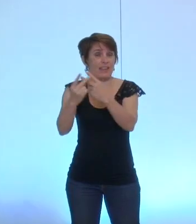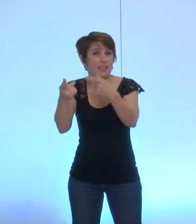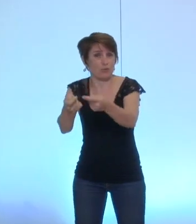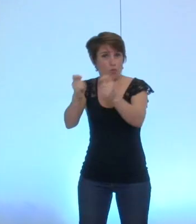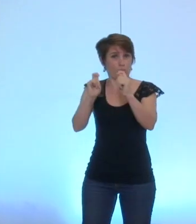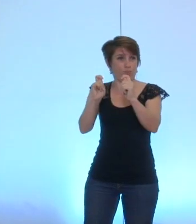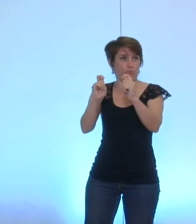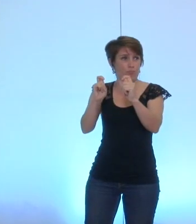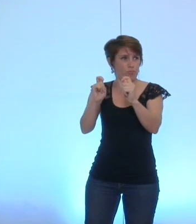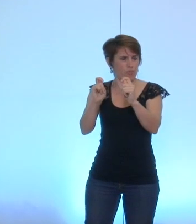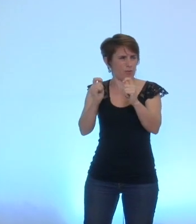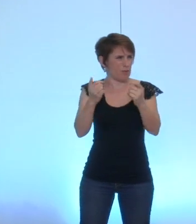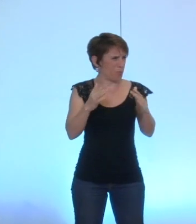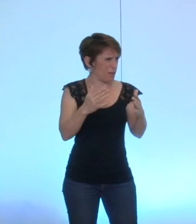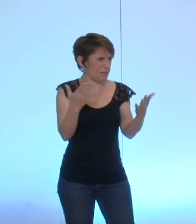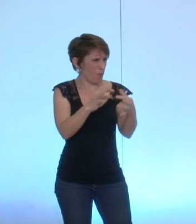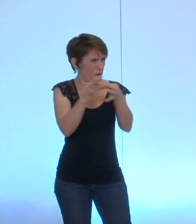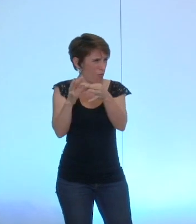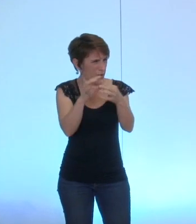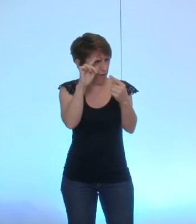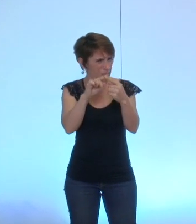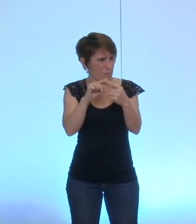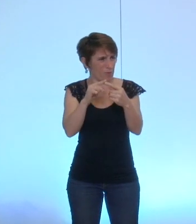avec la déclaration d'intérêts privés